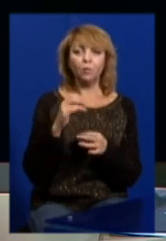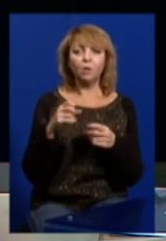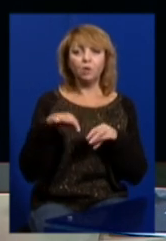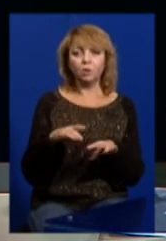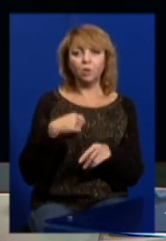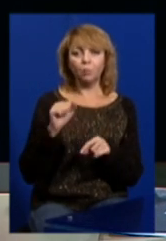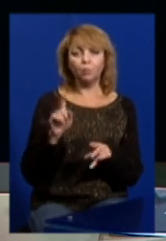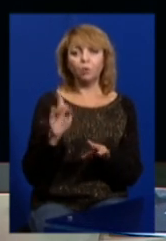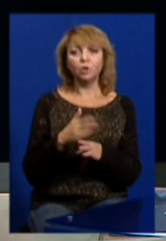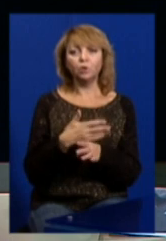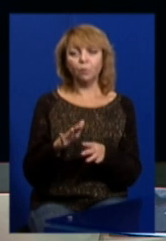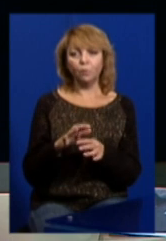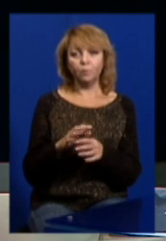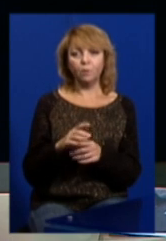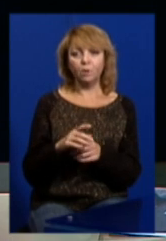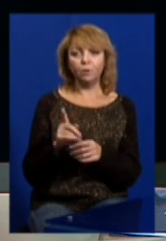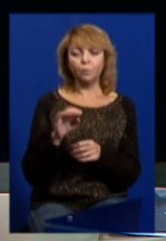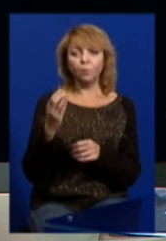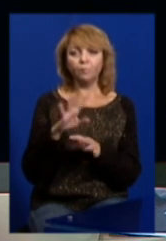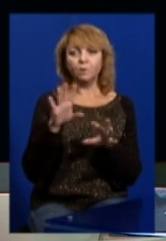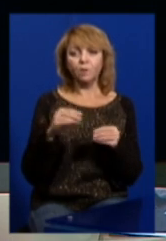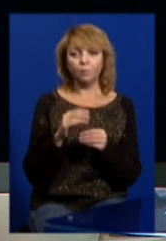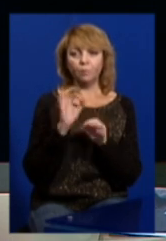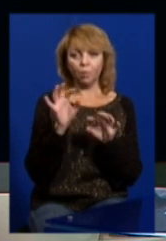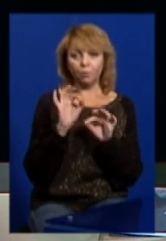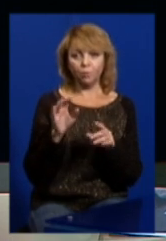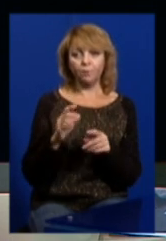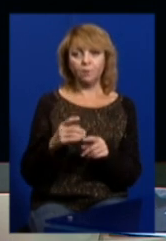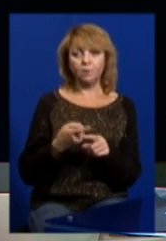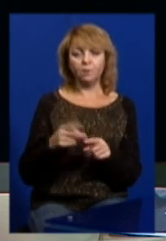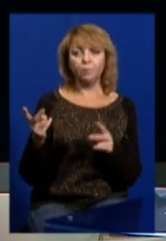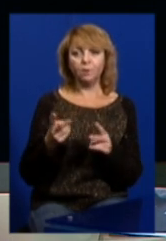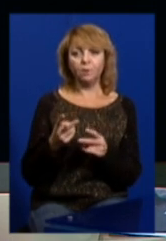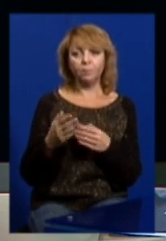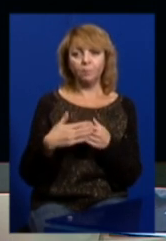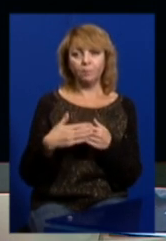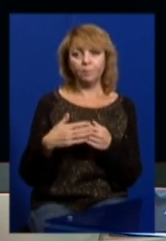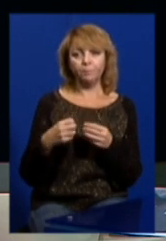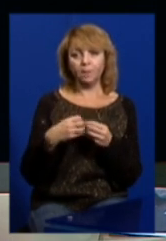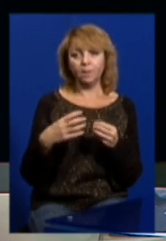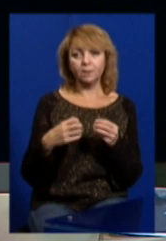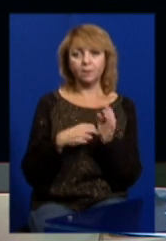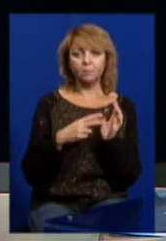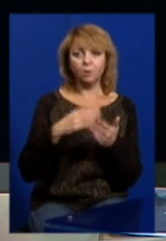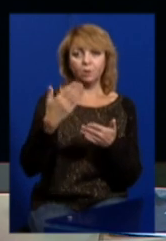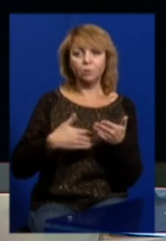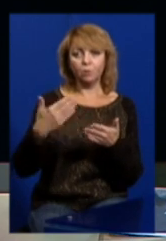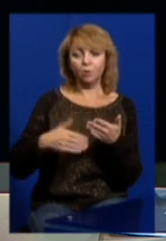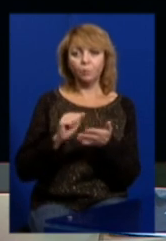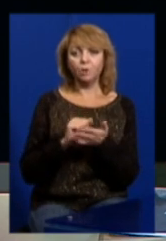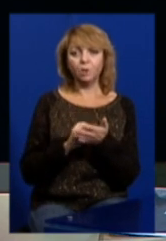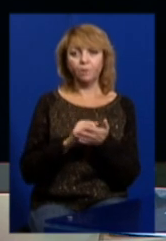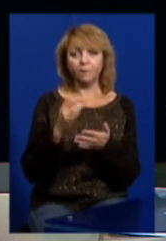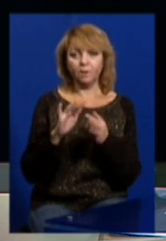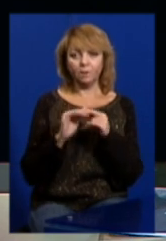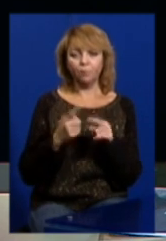Я можу частково коментувати. Щоб його все прокоментувати, це потрібно там десь 15-17 сторінок печатного тексту,